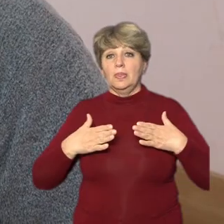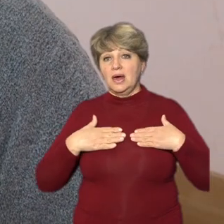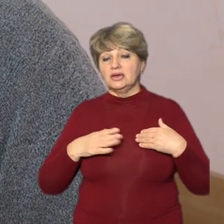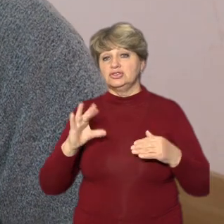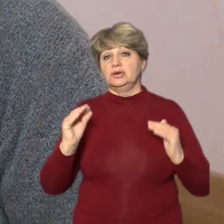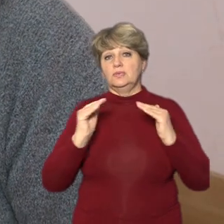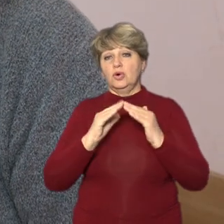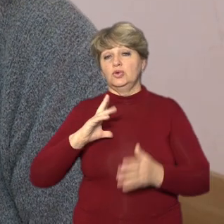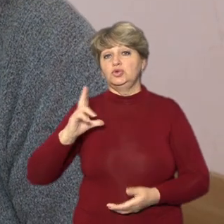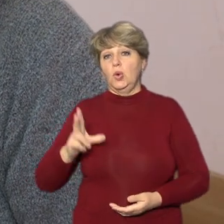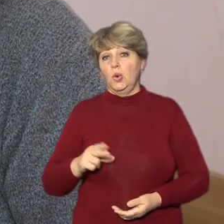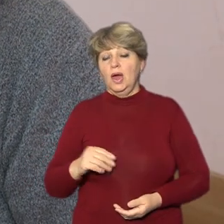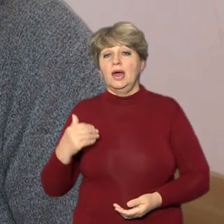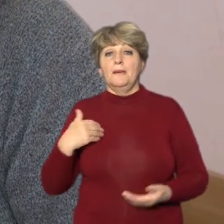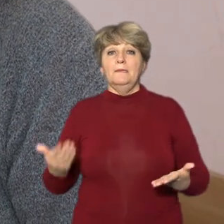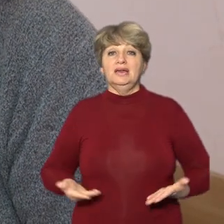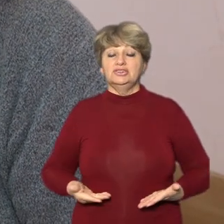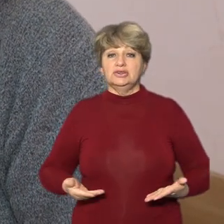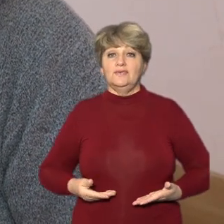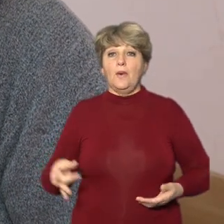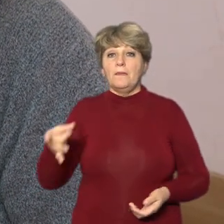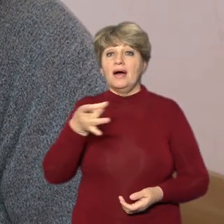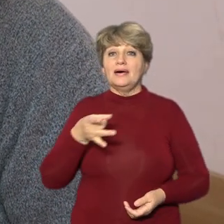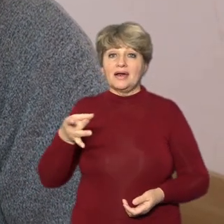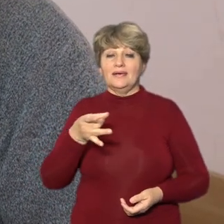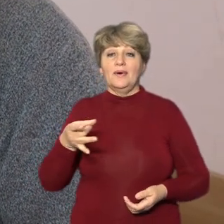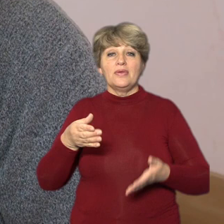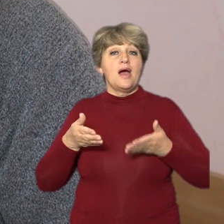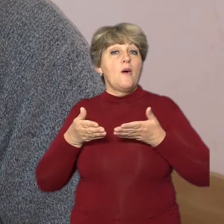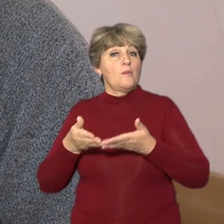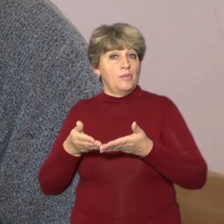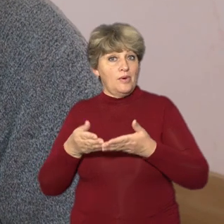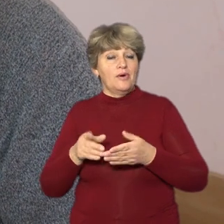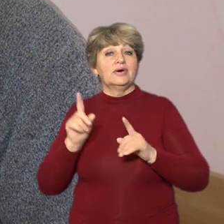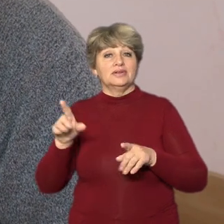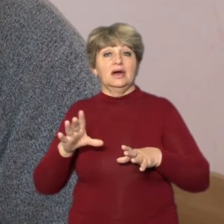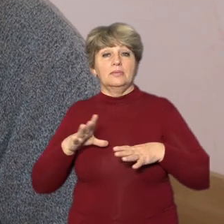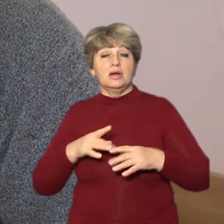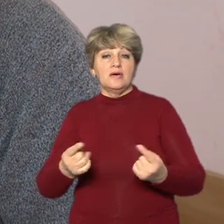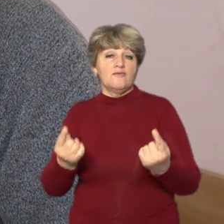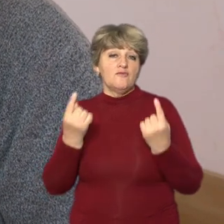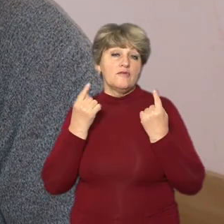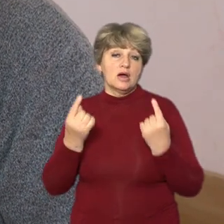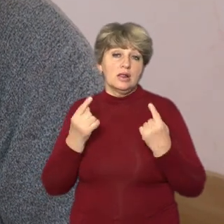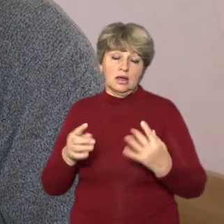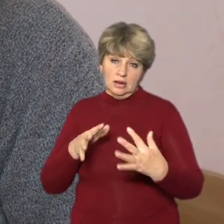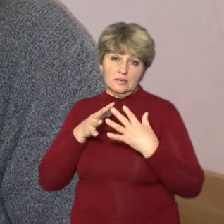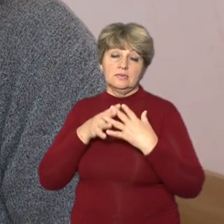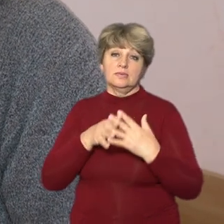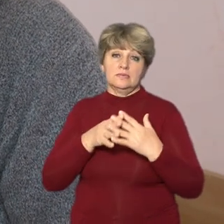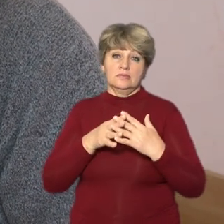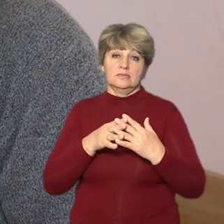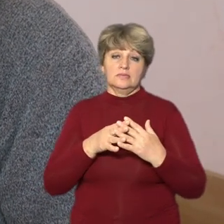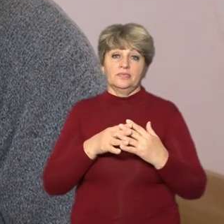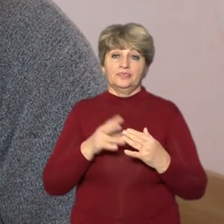Ми живемо в районі порта. Були великі танкові бої на нашій вулиці. Як казали сусіди,